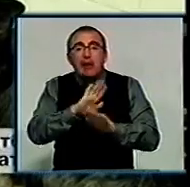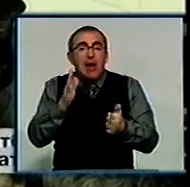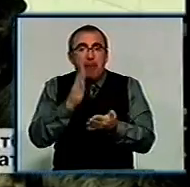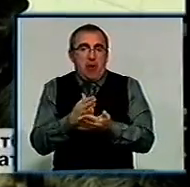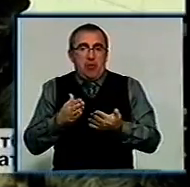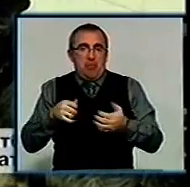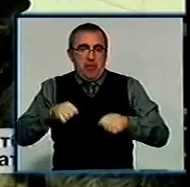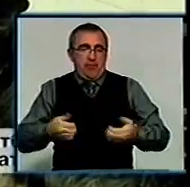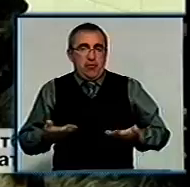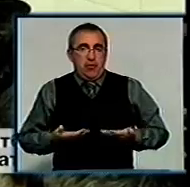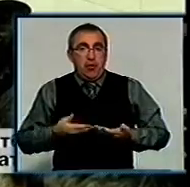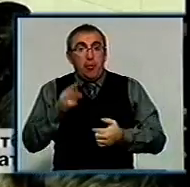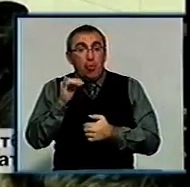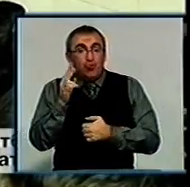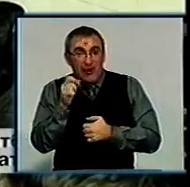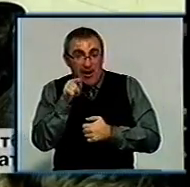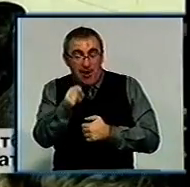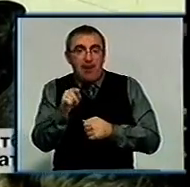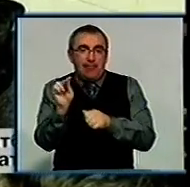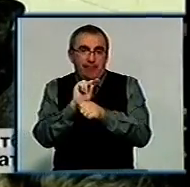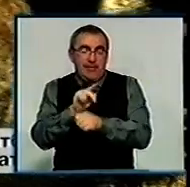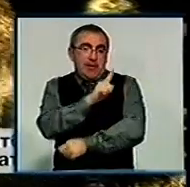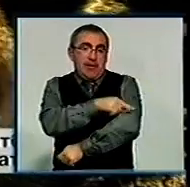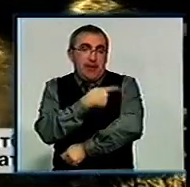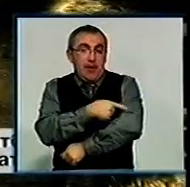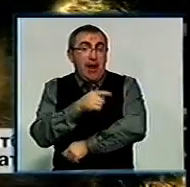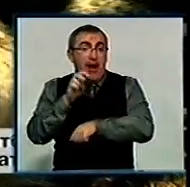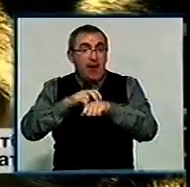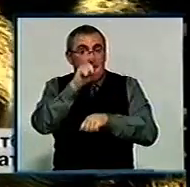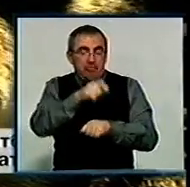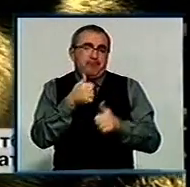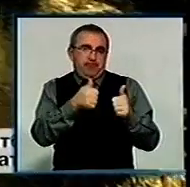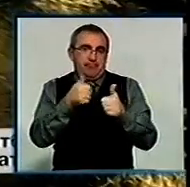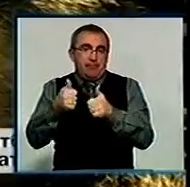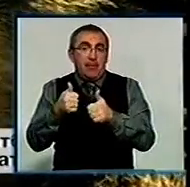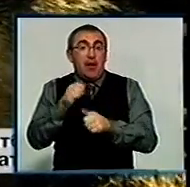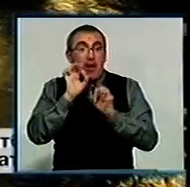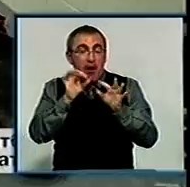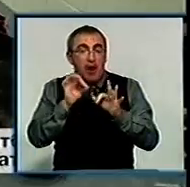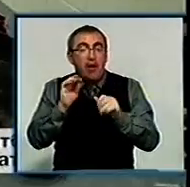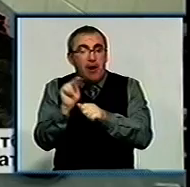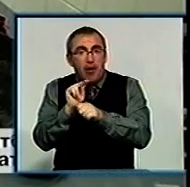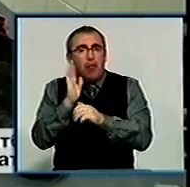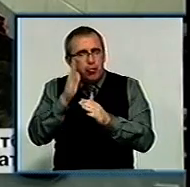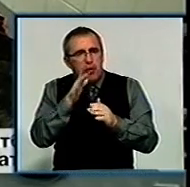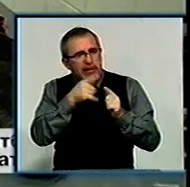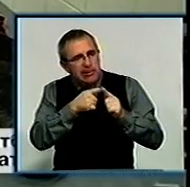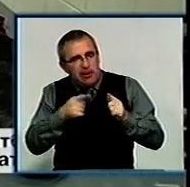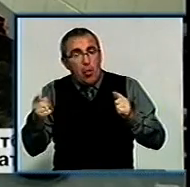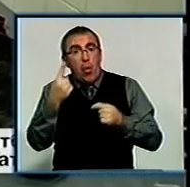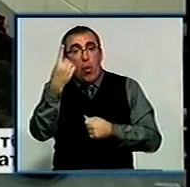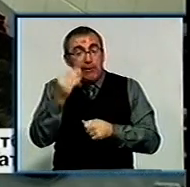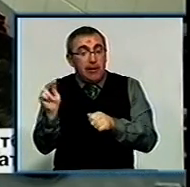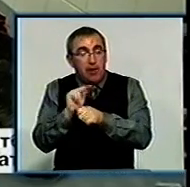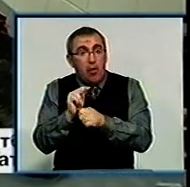Нині мушка проходить реабілітацію в клініці. Прогнози лікарів позитивні, однак кажуть, реабілітація буде тривалою. Один день